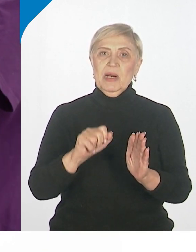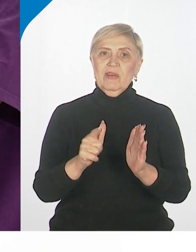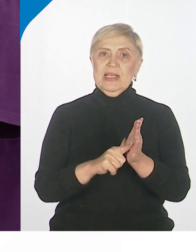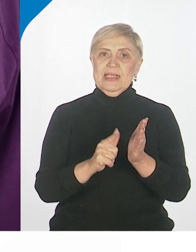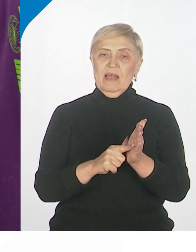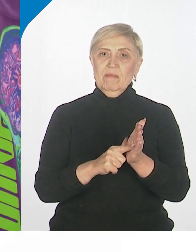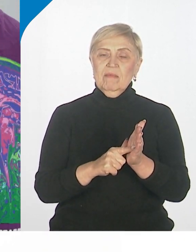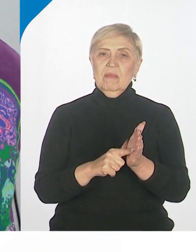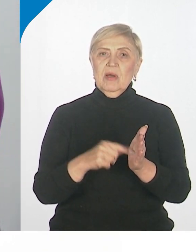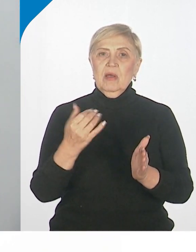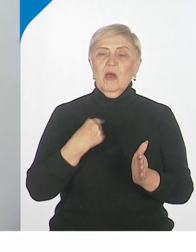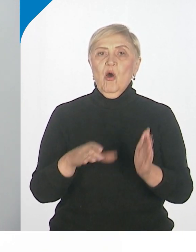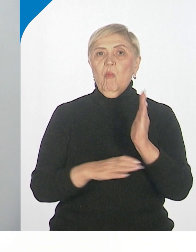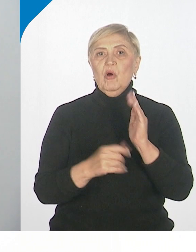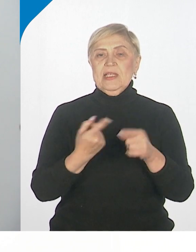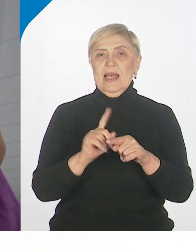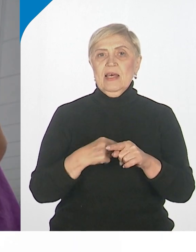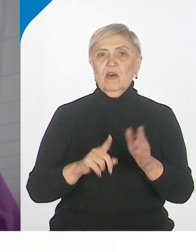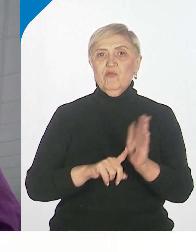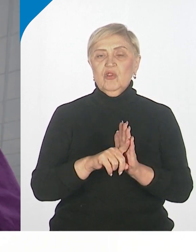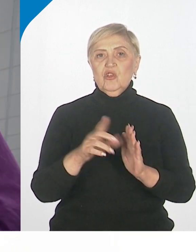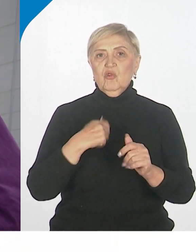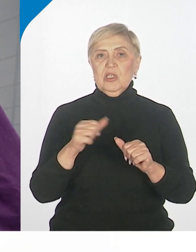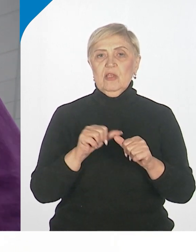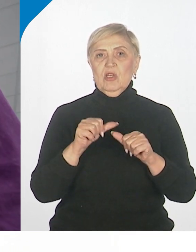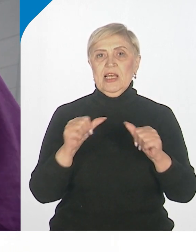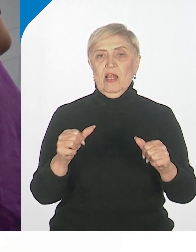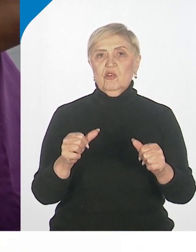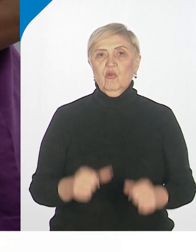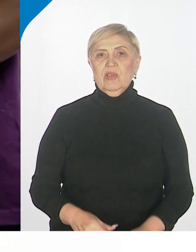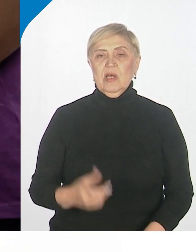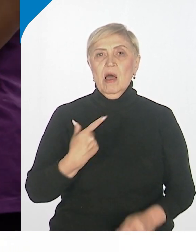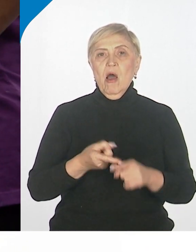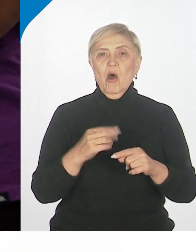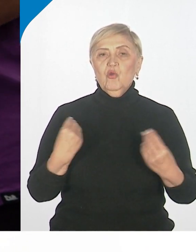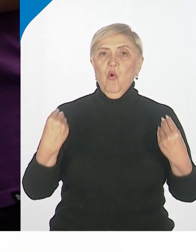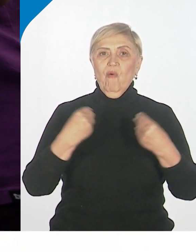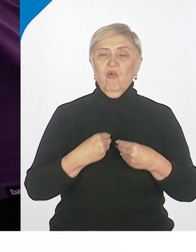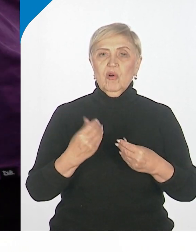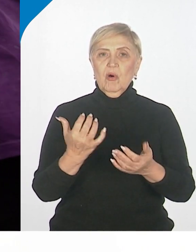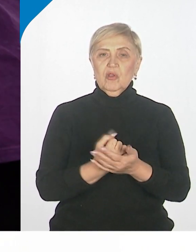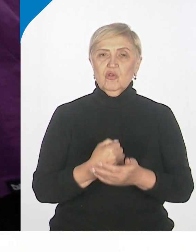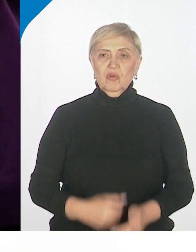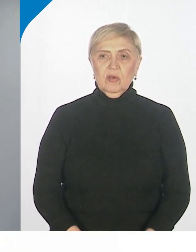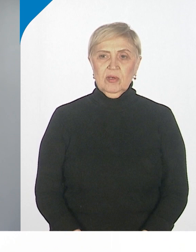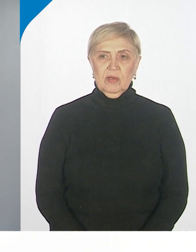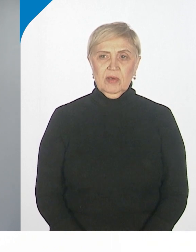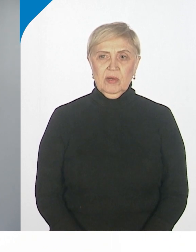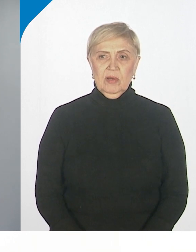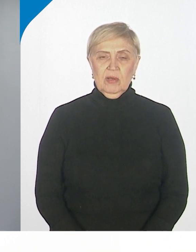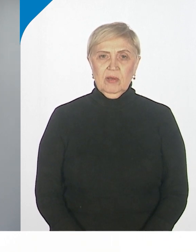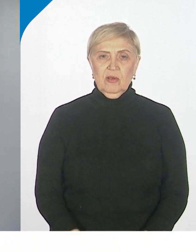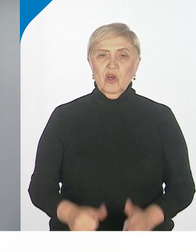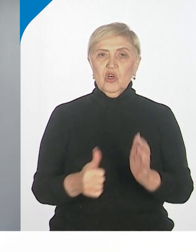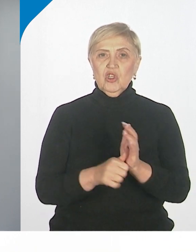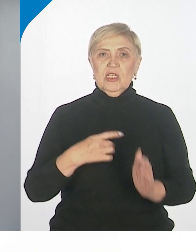И после этого уже началось все это реализовываться. Я эту форму только нашел примерно с 7-го макета или с 6-го. Это получается 6